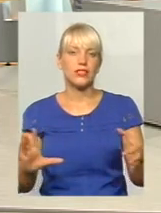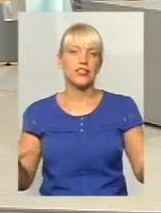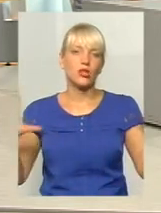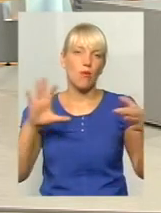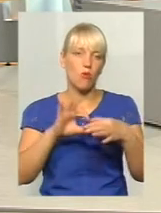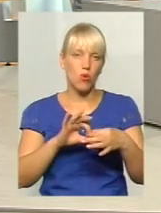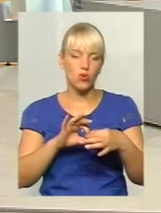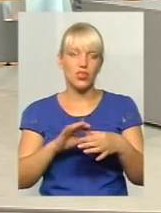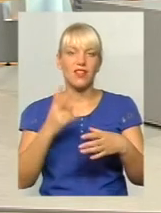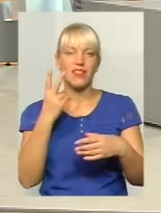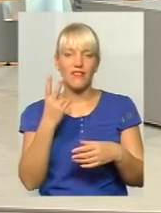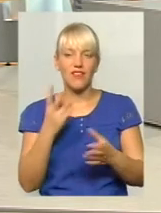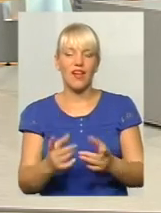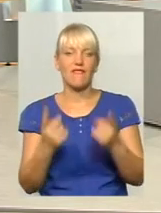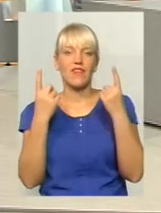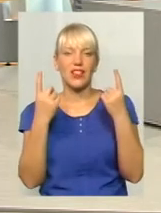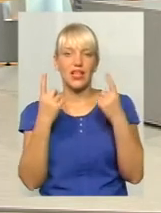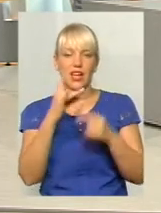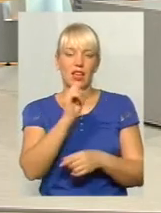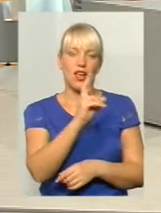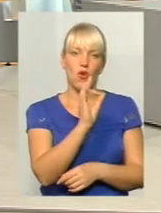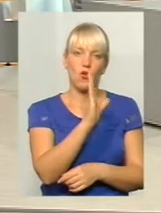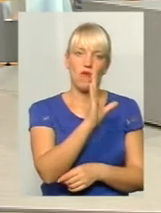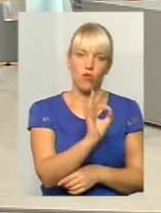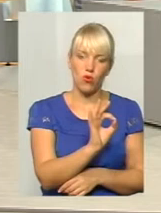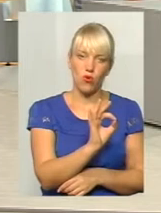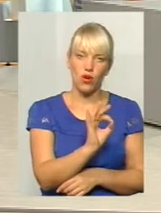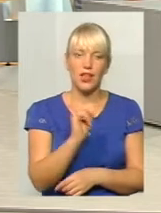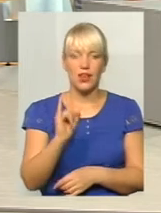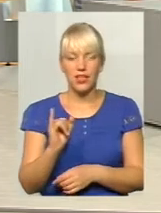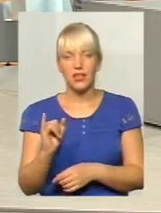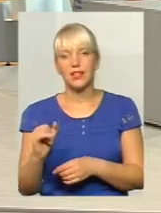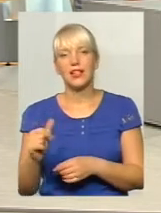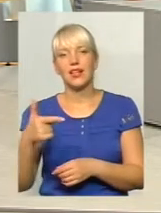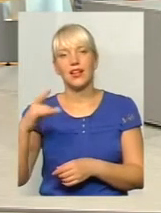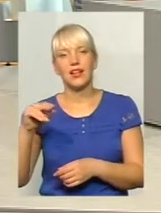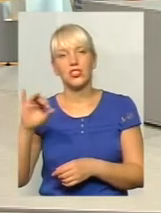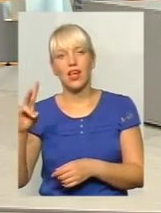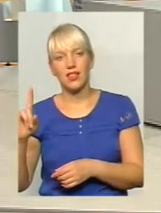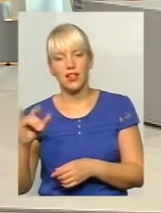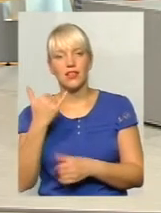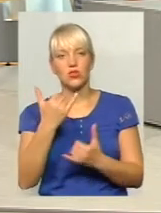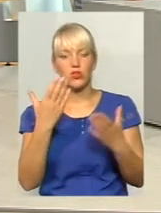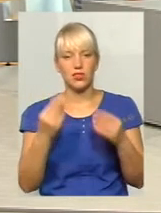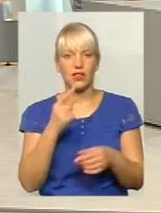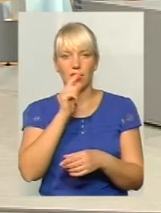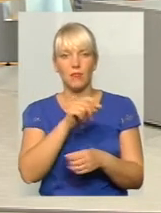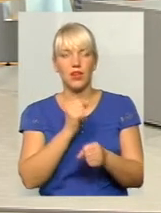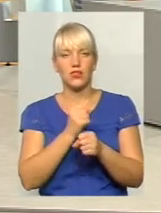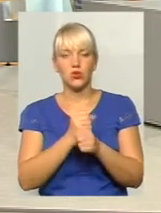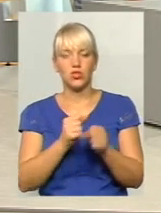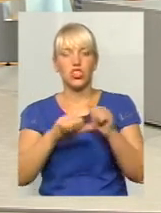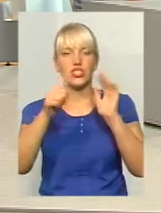жилих мікрорайони. мікрорайон Ракове і мікрорайон Гречана. На сьогоднішній день там працює 16 автобусів малого класу,